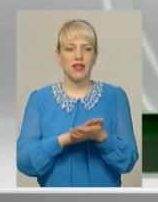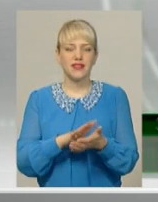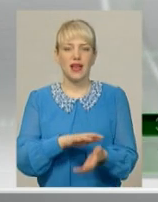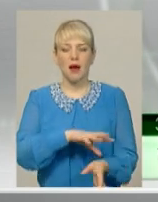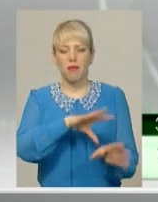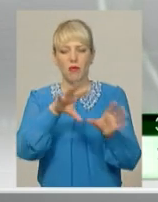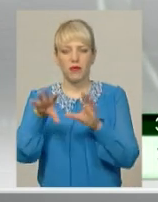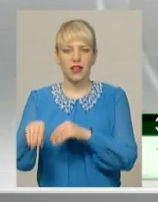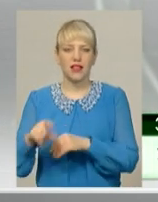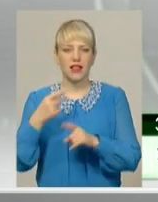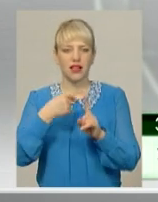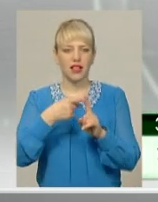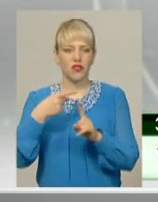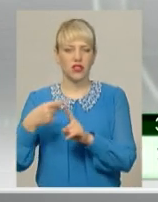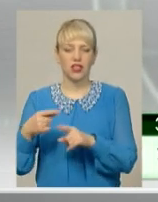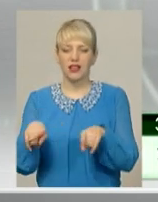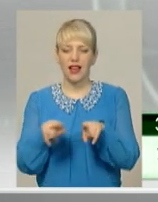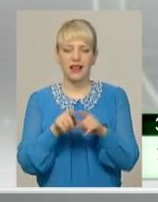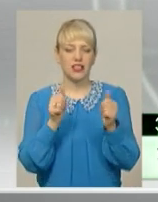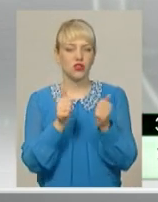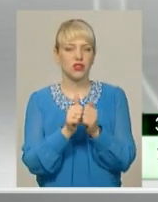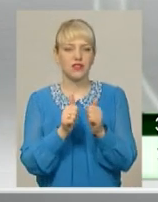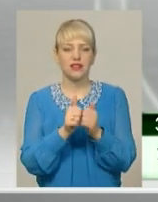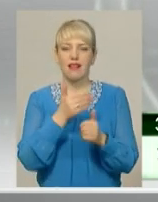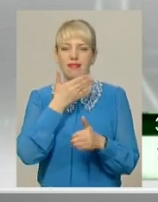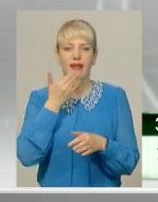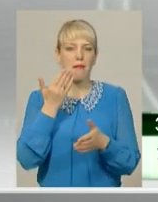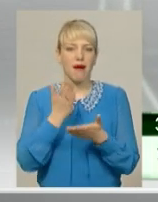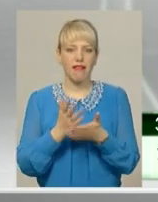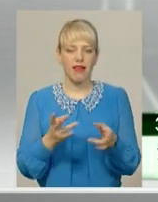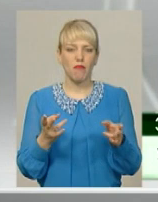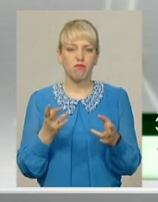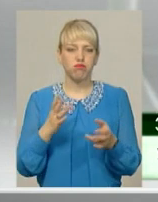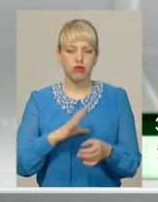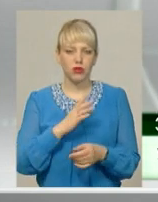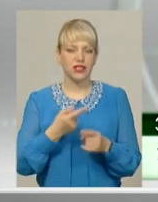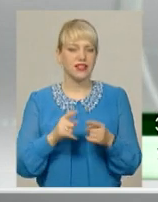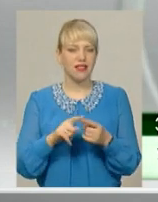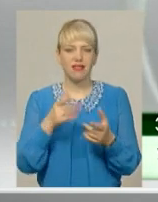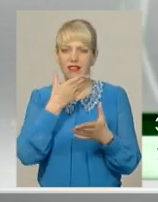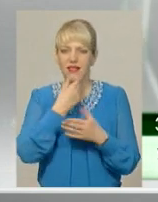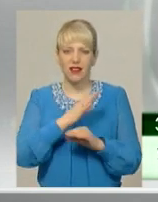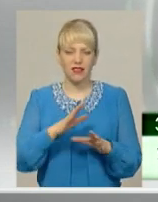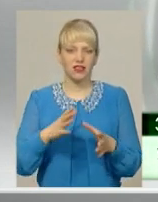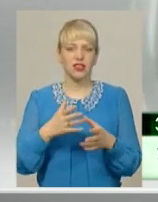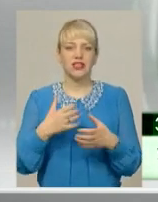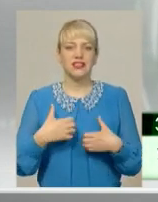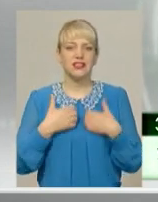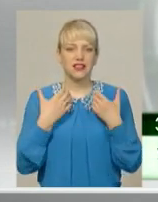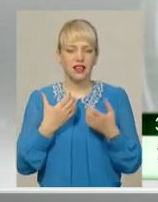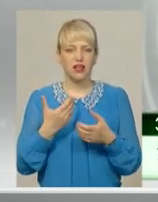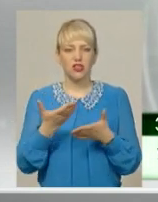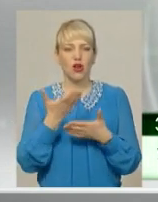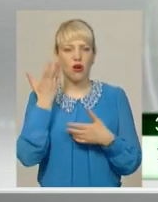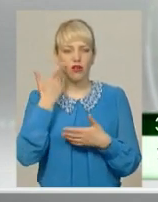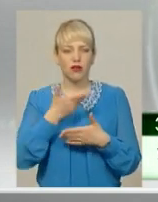Таке сусідство не має бути, що воно нелогічне, що воно страшне. І взагалі, коли ми задумуємося, що